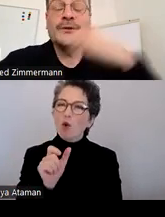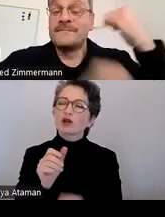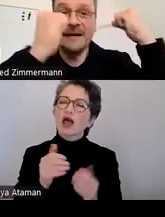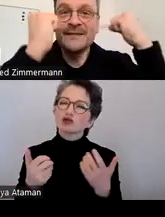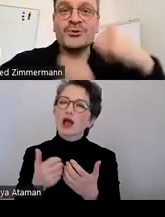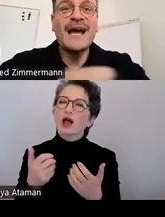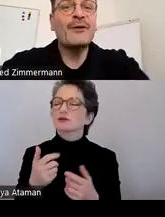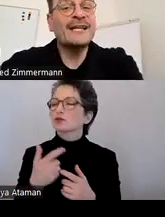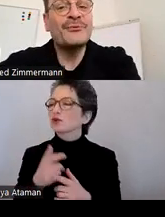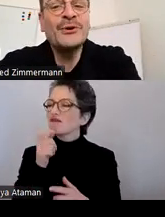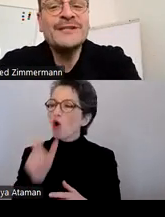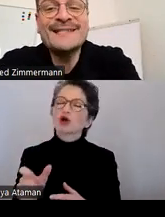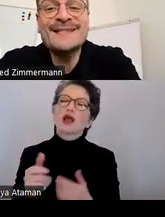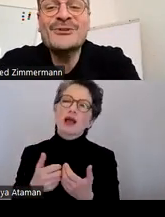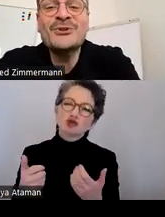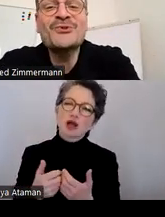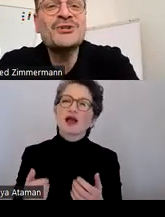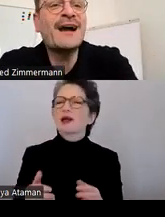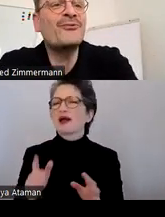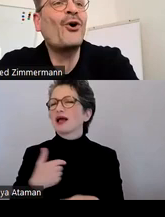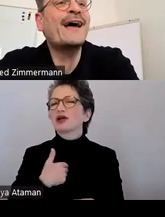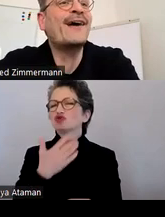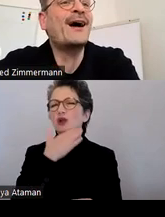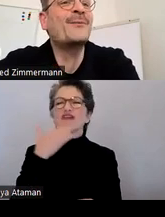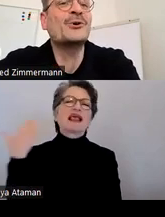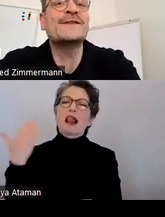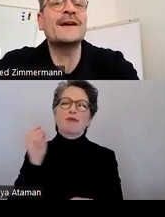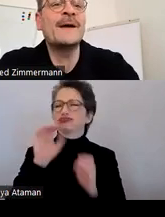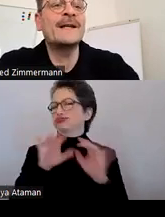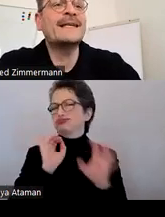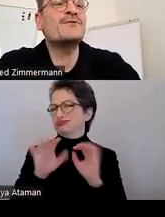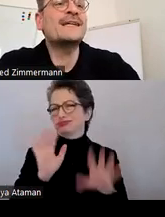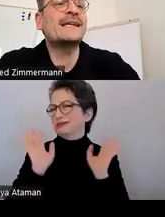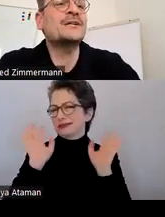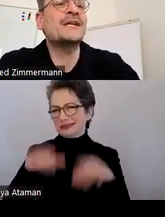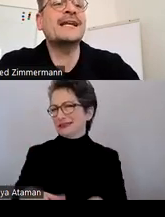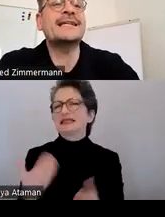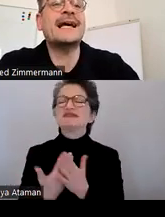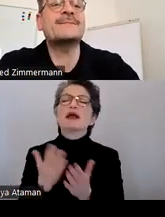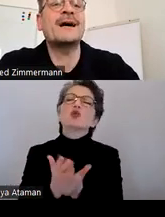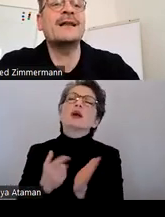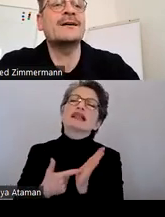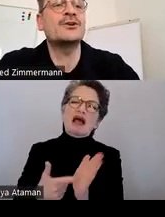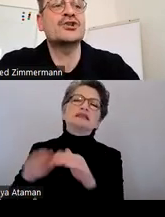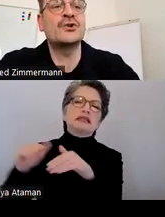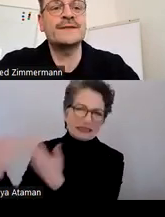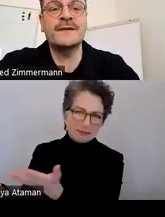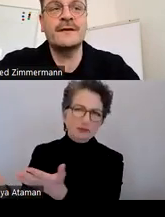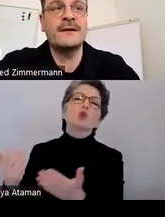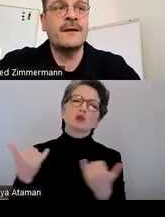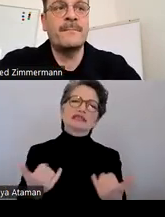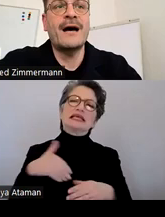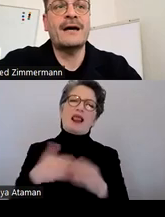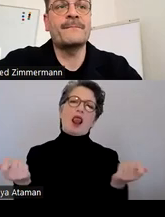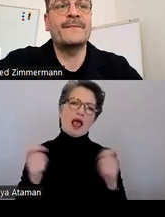dass ich Sie schon zu stark oder ich befürchte, dass ich Sie schon zu stark gefordert habe und deshalb würde ich an der Stelle jetzt erst mal Schluss